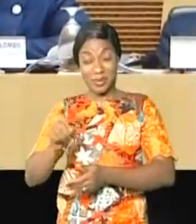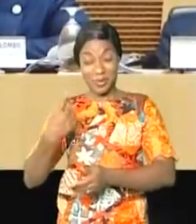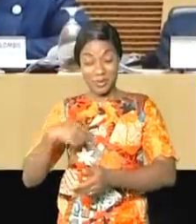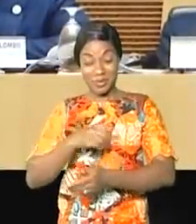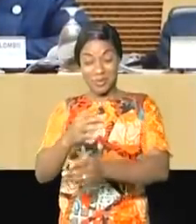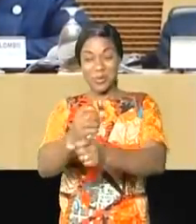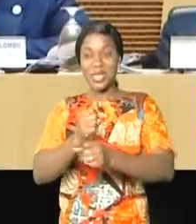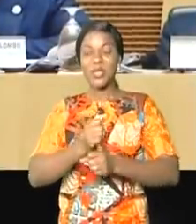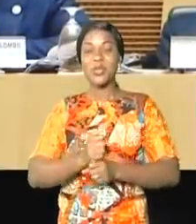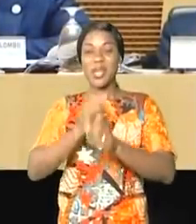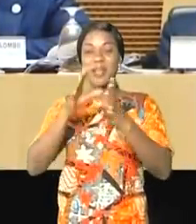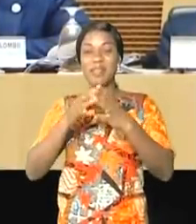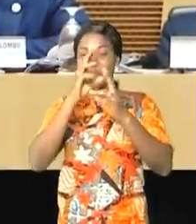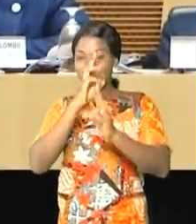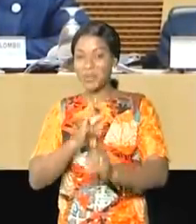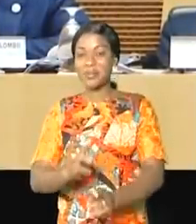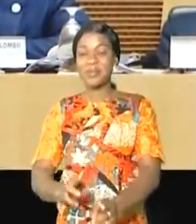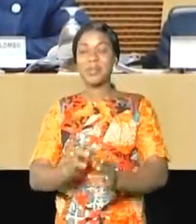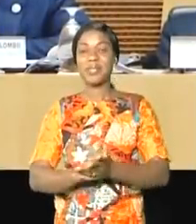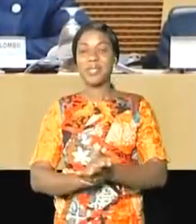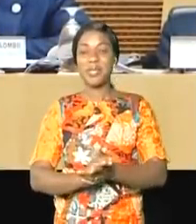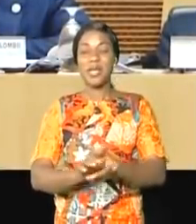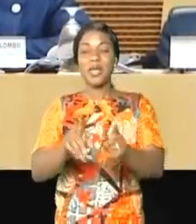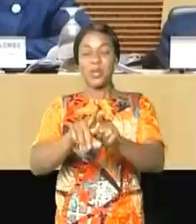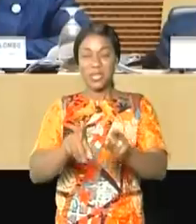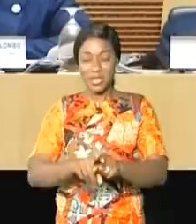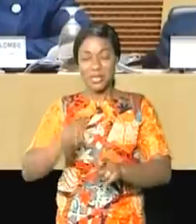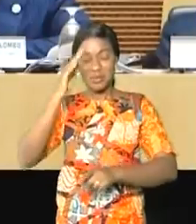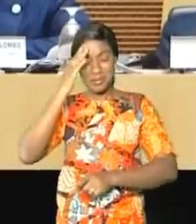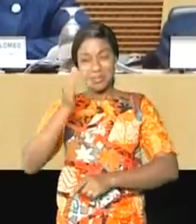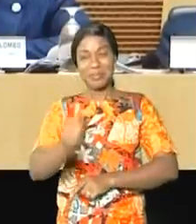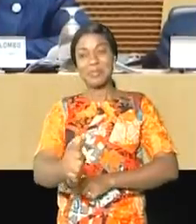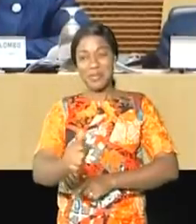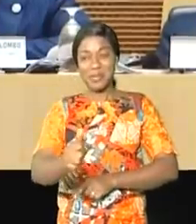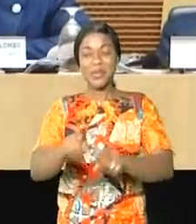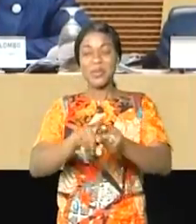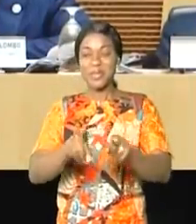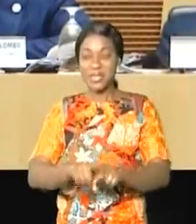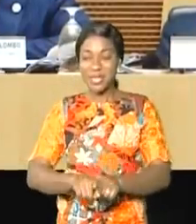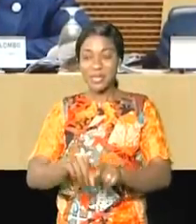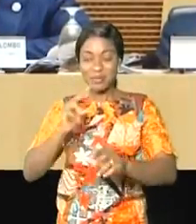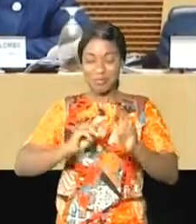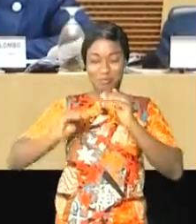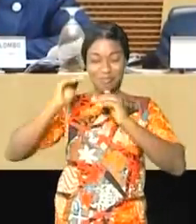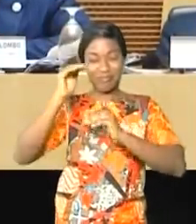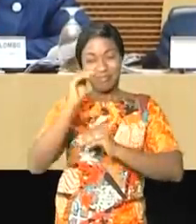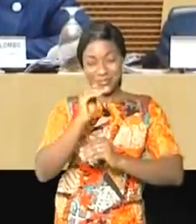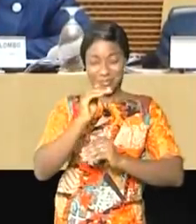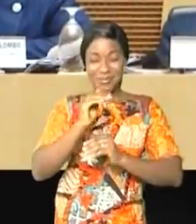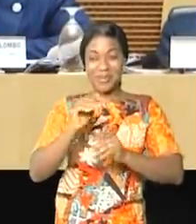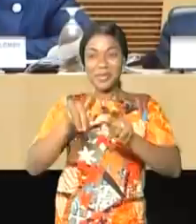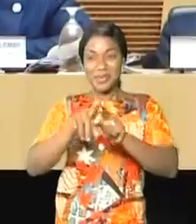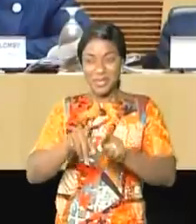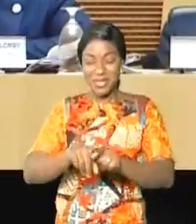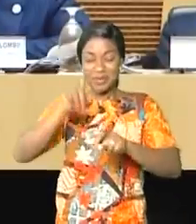reçois avec honneur. Et je sais que vous avez placé la barre tellement haut que